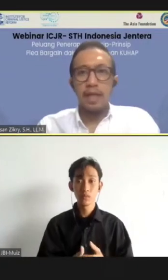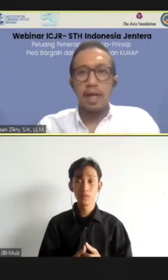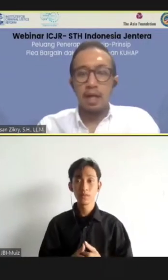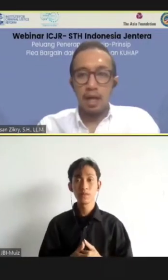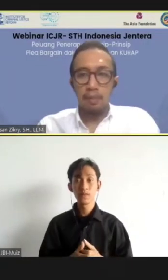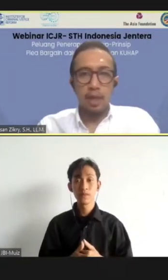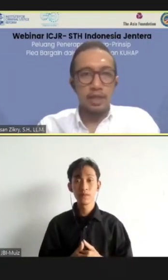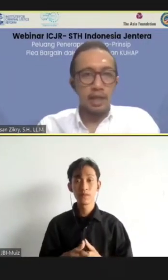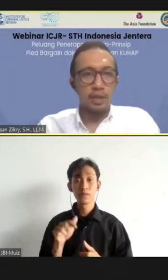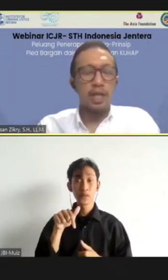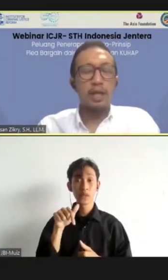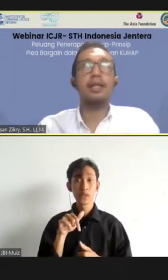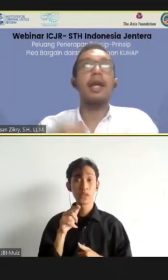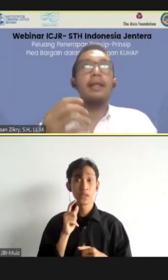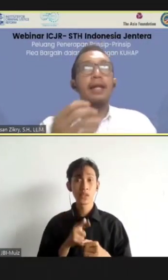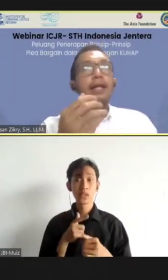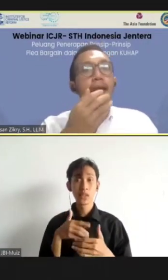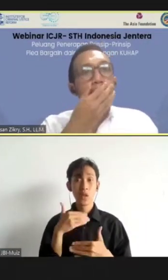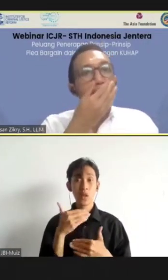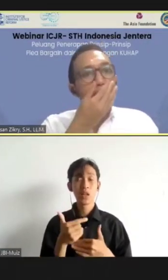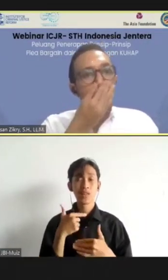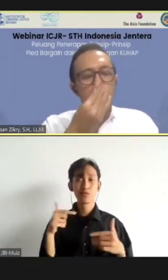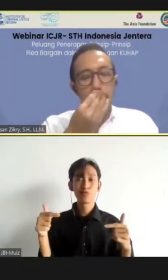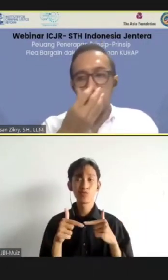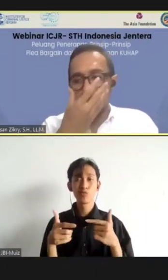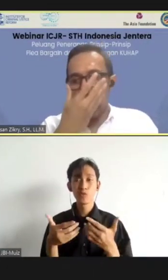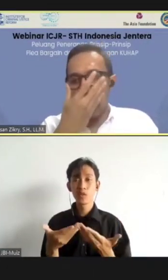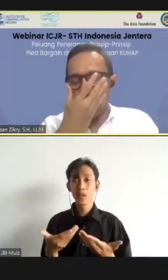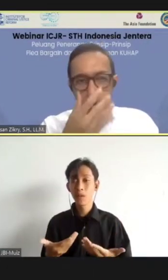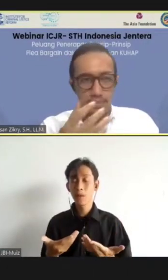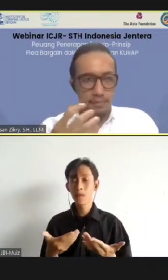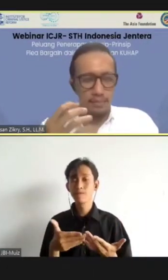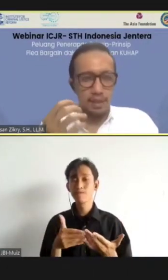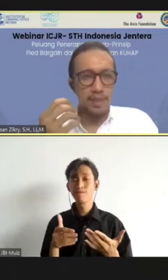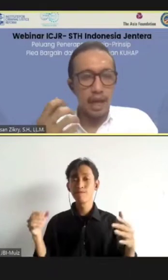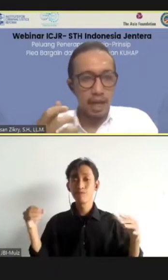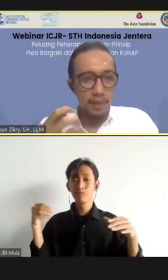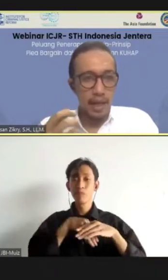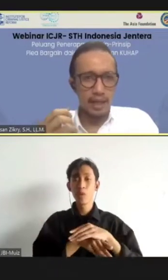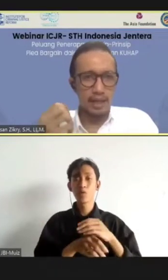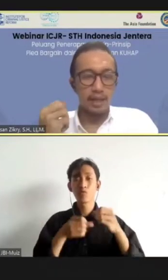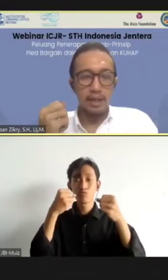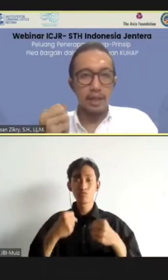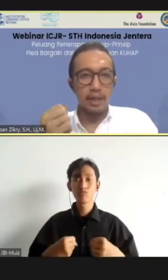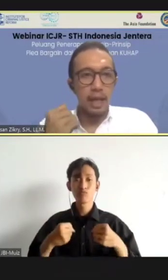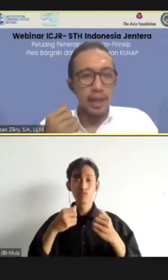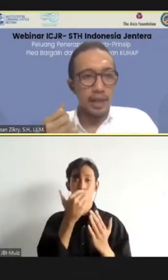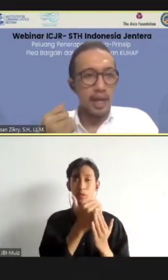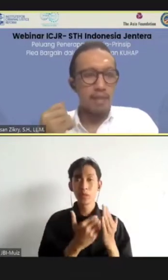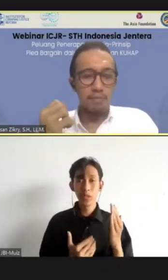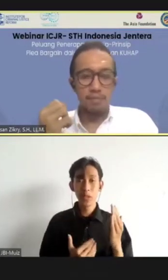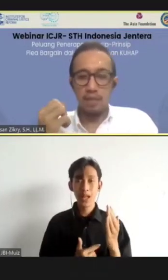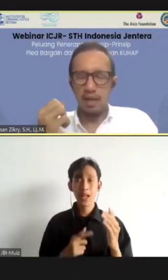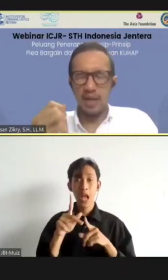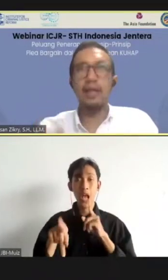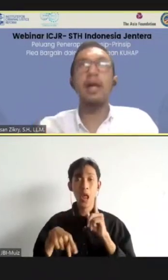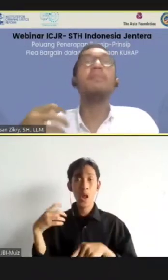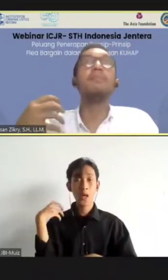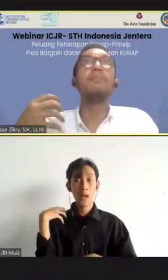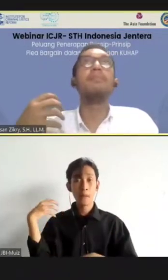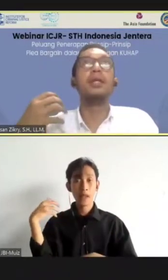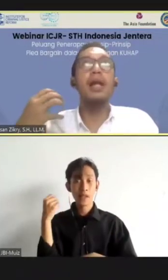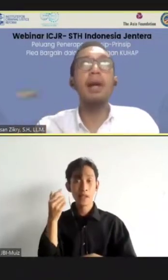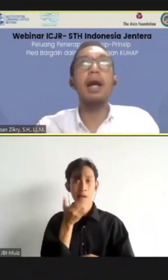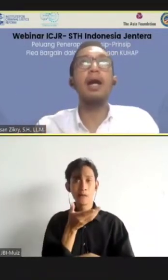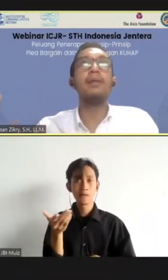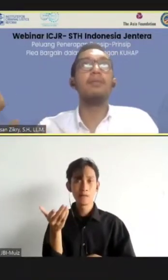Ini yang poin selanjutnya, keterkaitannya dengan penahanan, kebijakan penahanan. Di Amerika, mereka